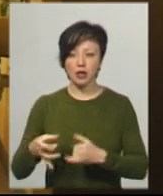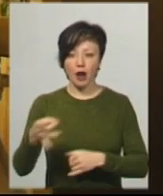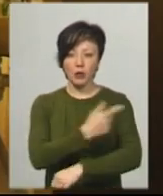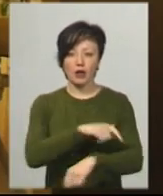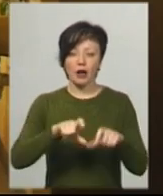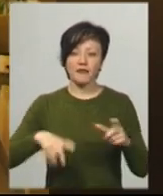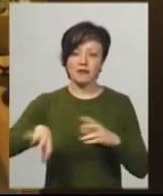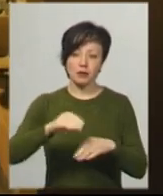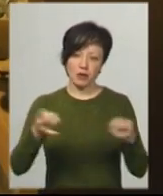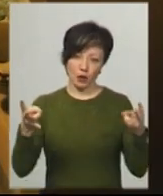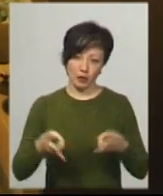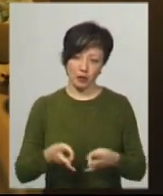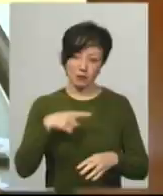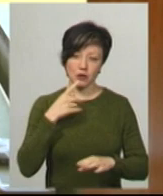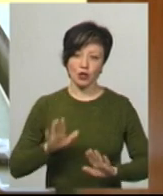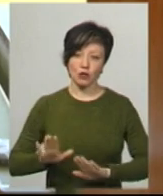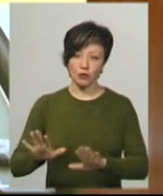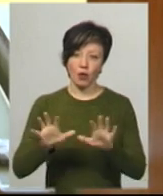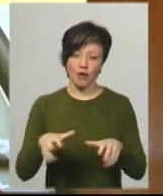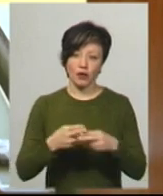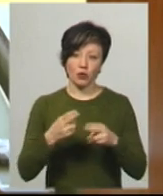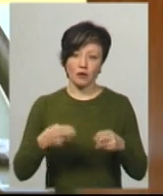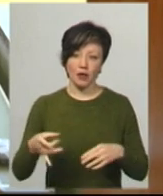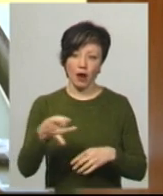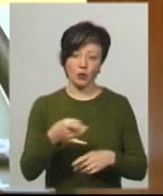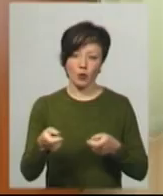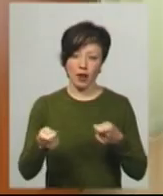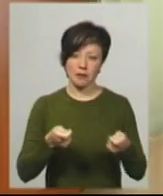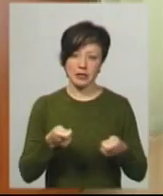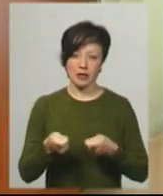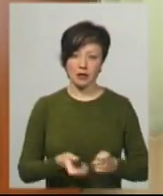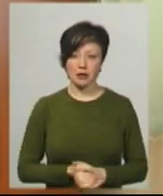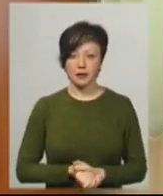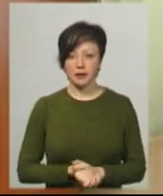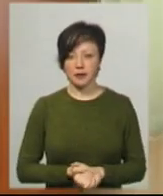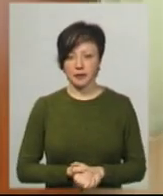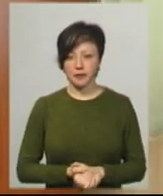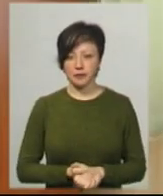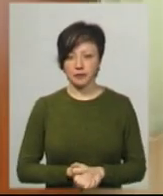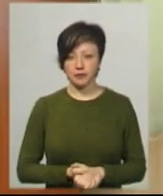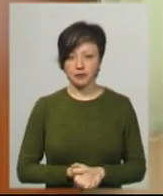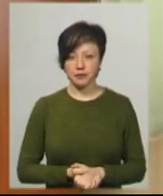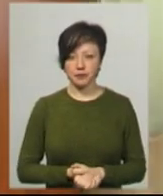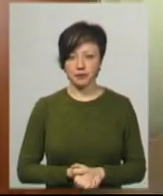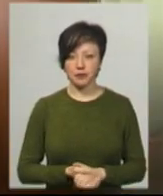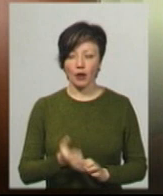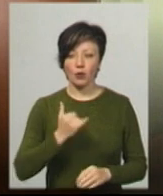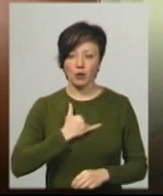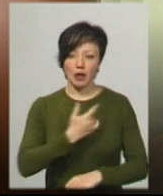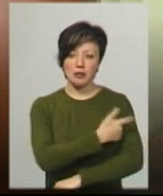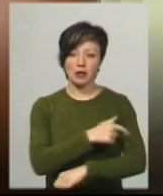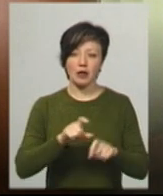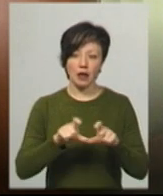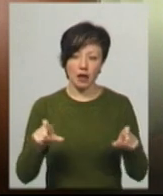лікарню усім необхідним, каже заступник голови Дунеєвецької районної адміністрації Вадим Романюк. У нас лікарні, як кажуть,